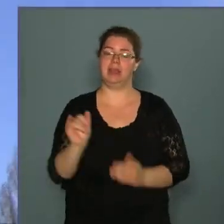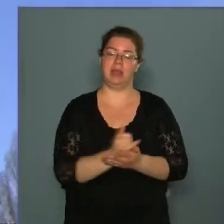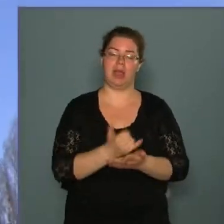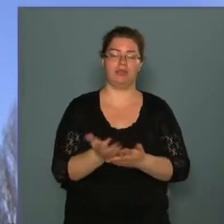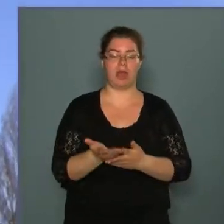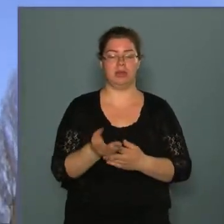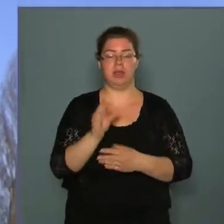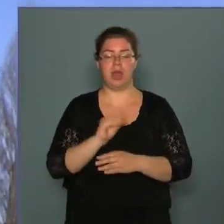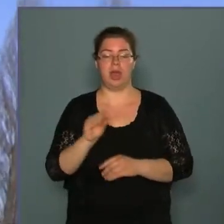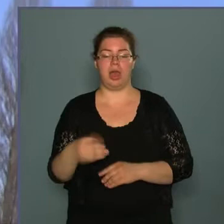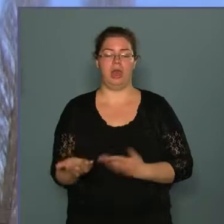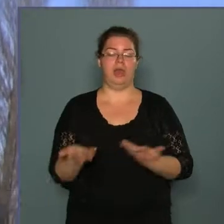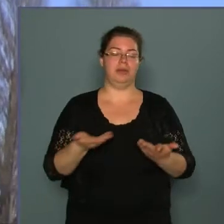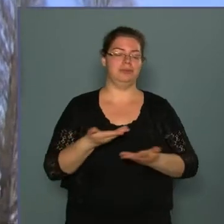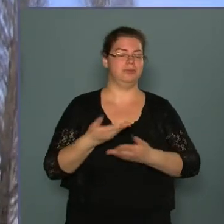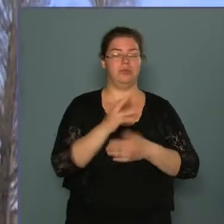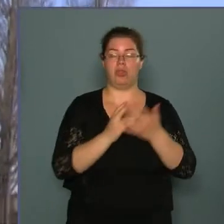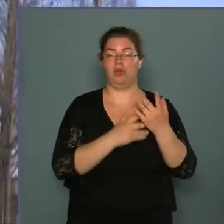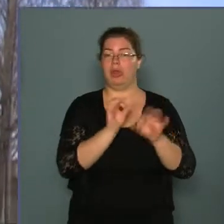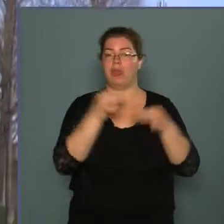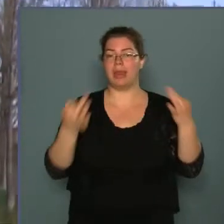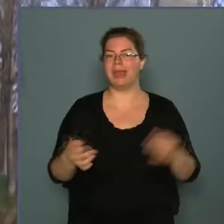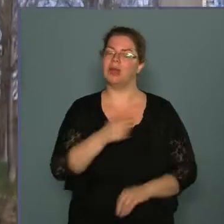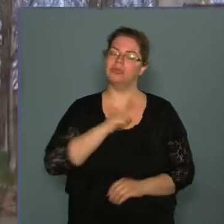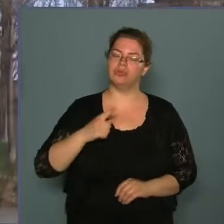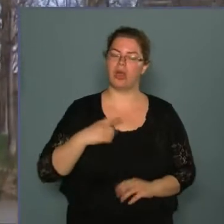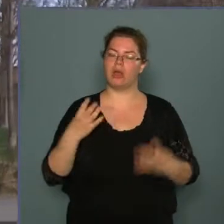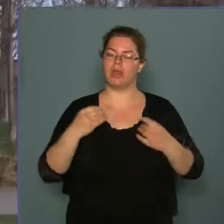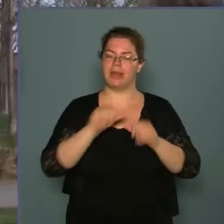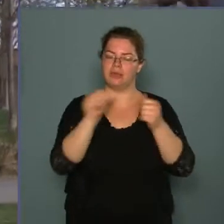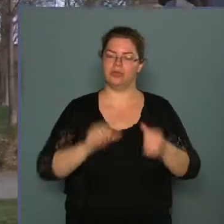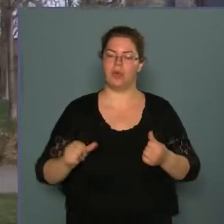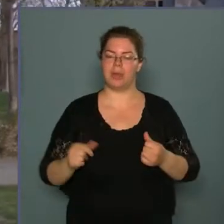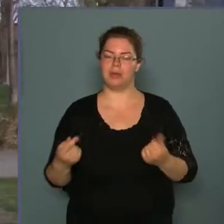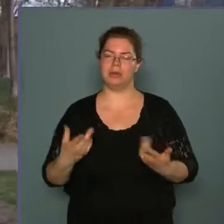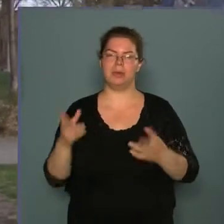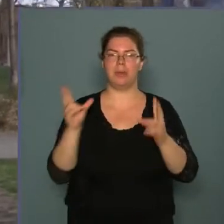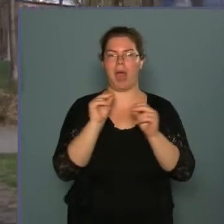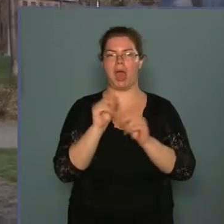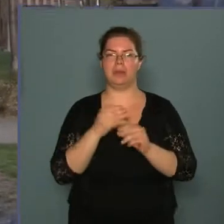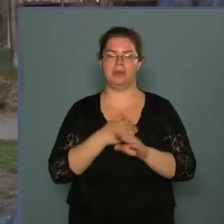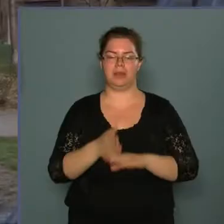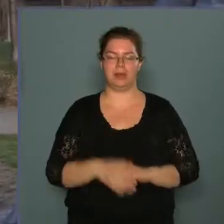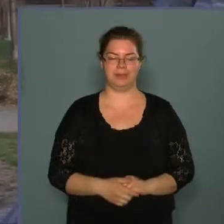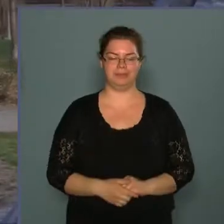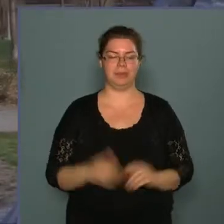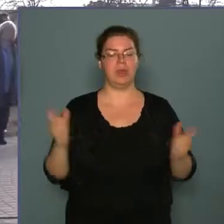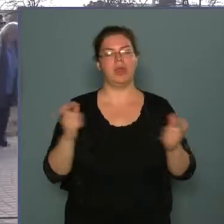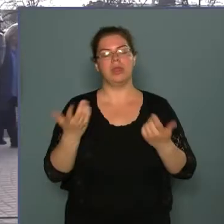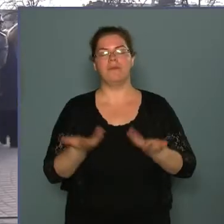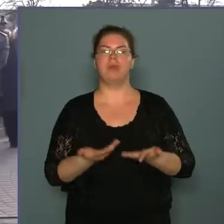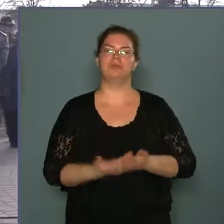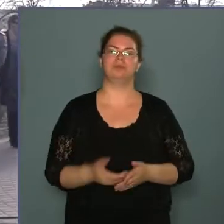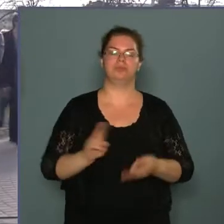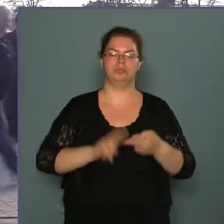szájbalágos felsorlása nélkül, kizárólag az anyag és a formák közti pálbeszéd vévén. Az avató ünnepségen